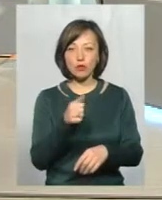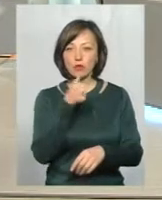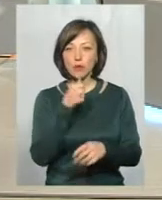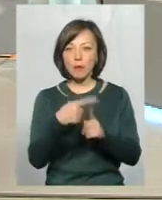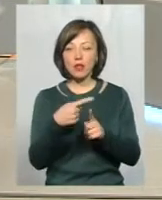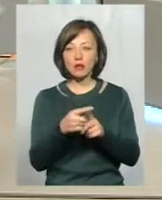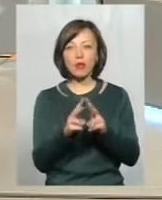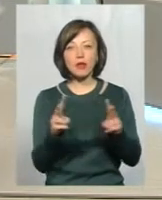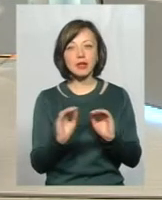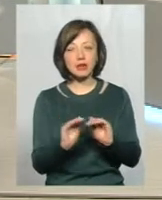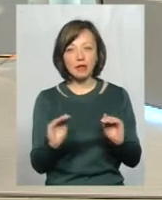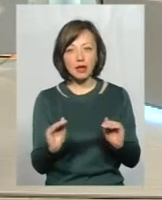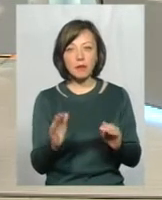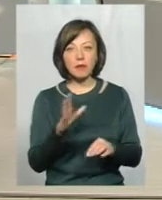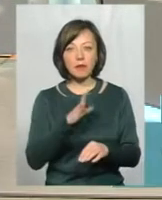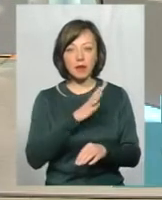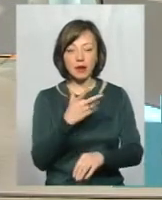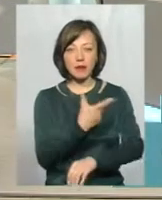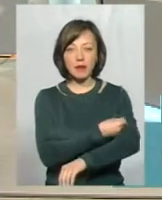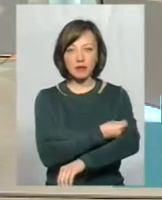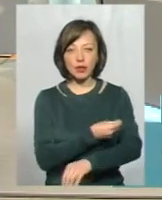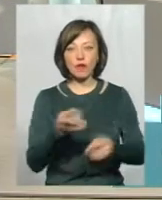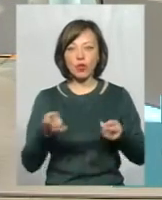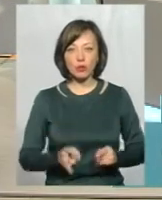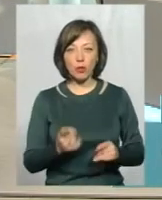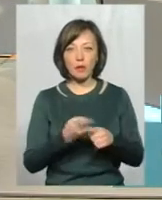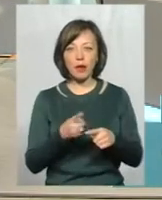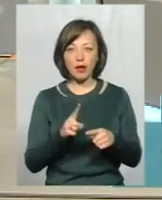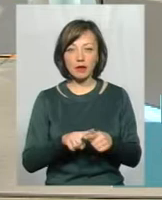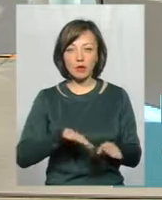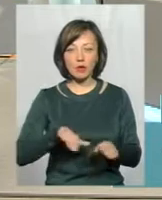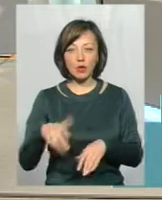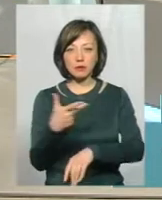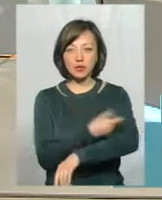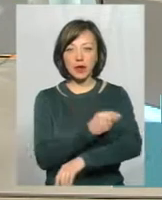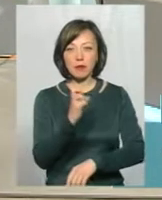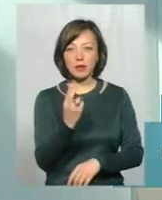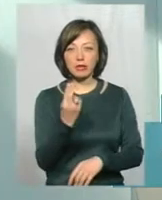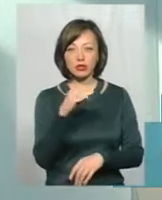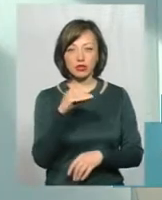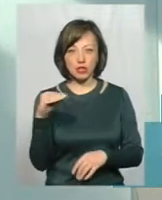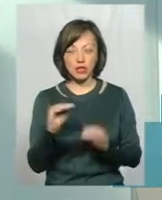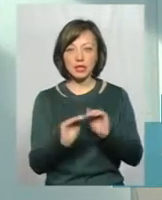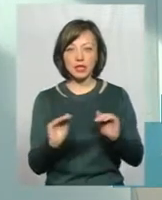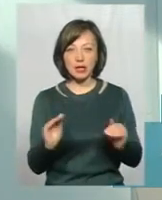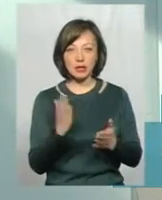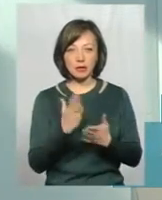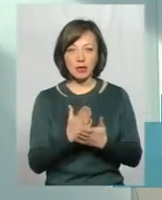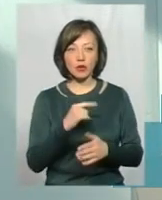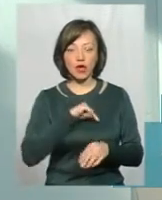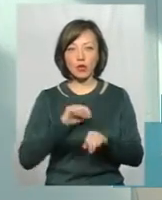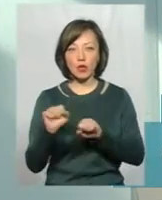у кого? У дітей, які були привиті в роддоме. Тому після прививки БЦЖ в роддоме, діти мають